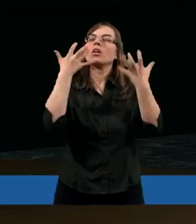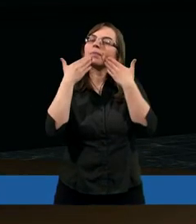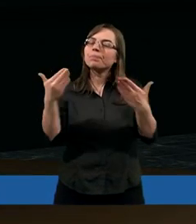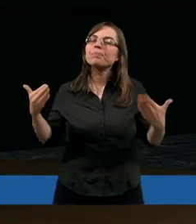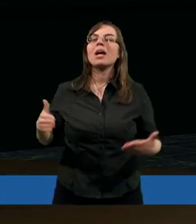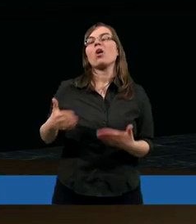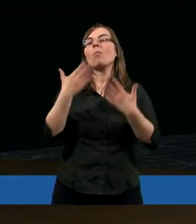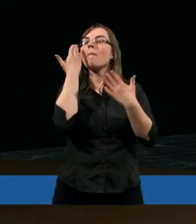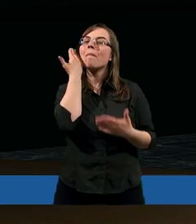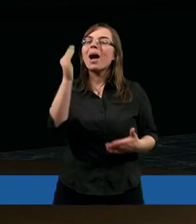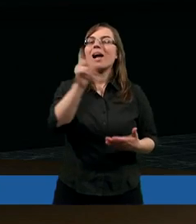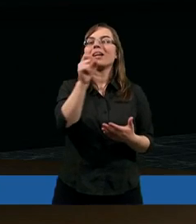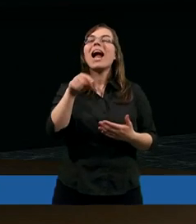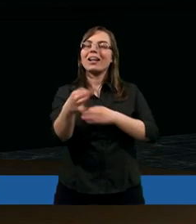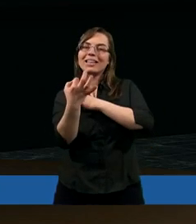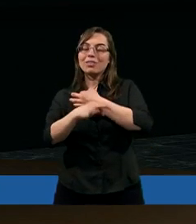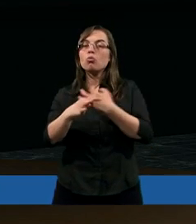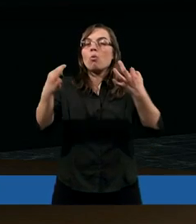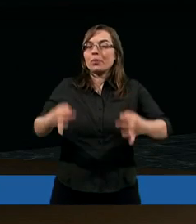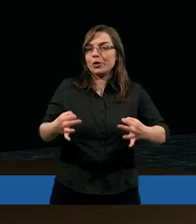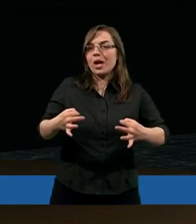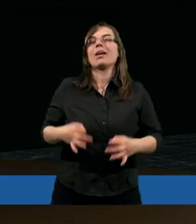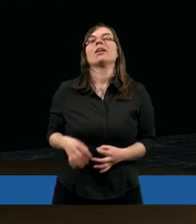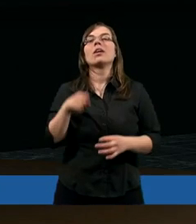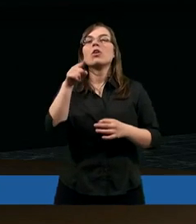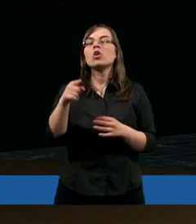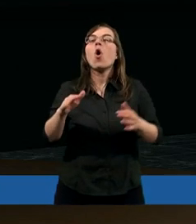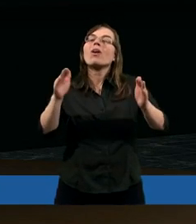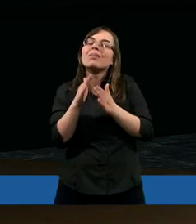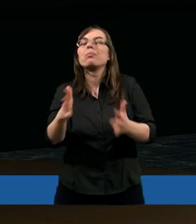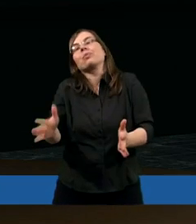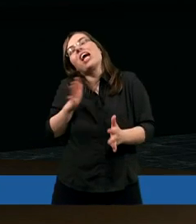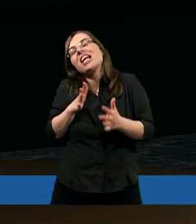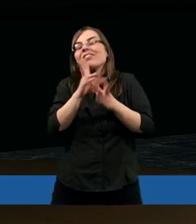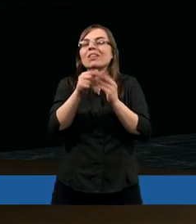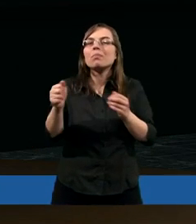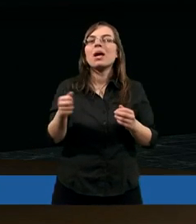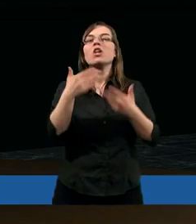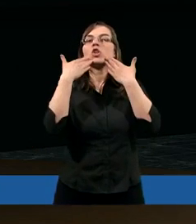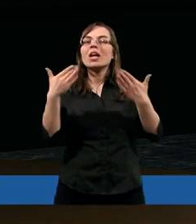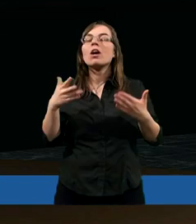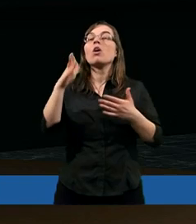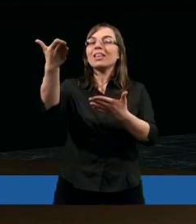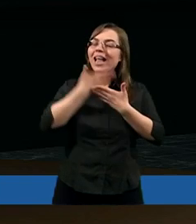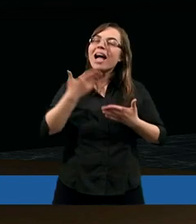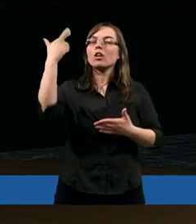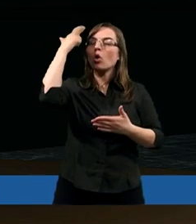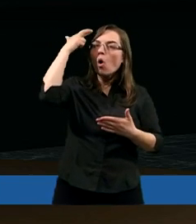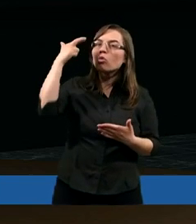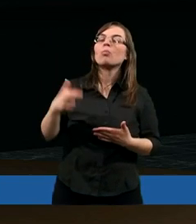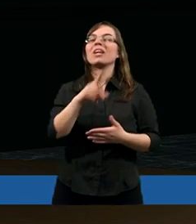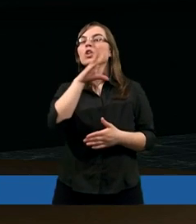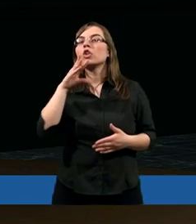dziękujemy Ci bardzo za to studium dzisiejsze o służebnym przywództwie. Daj nam, drogi Panie, zrozumieć,